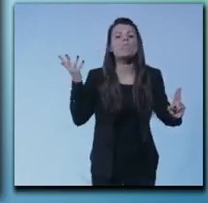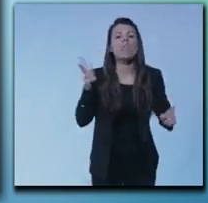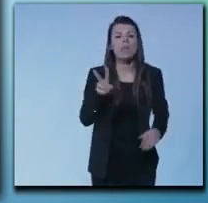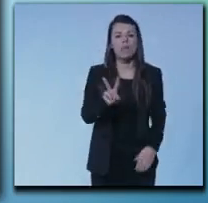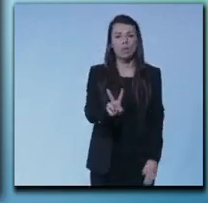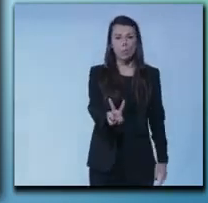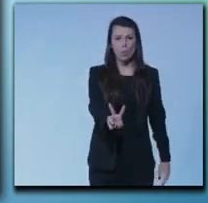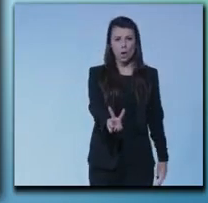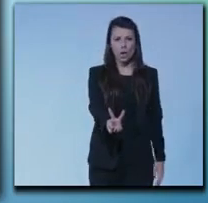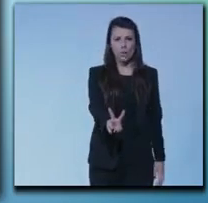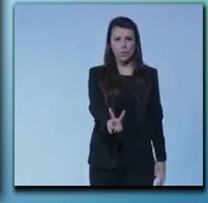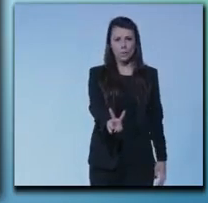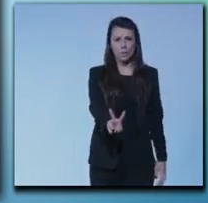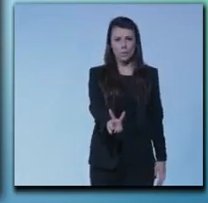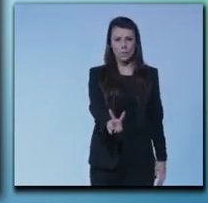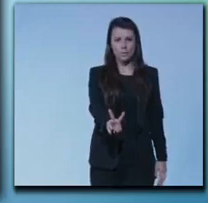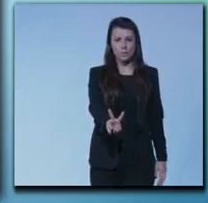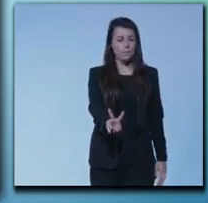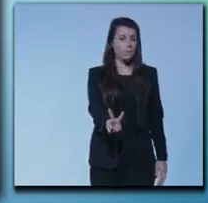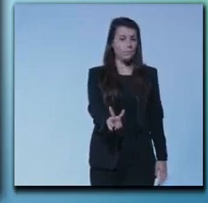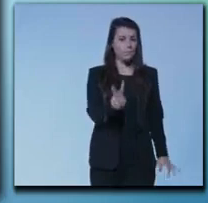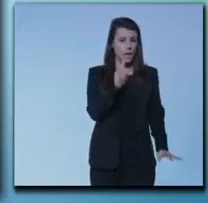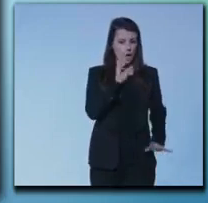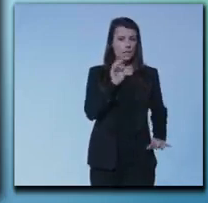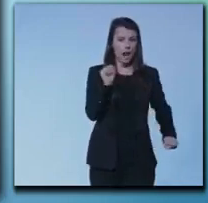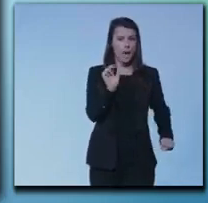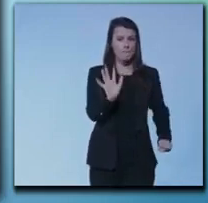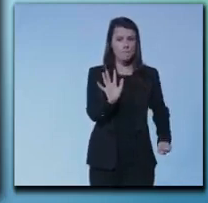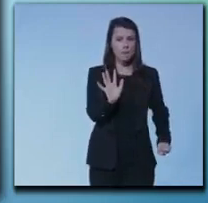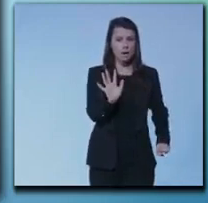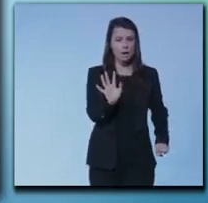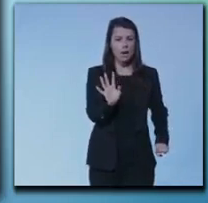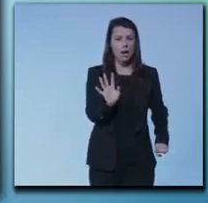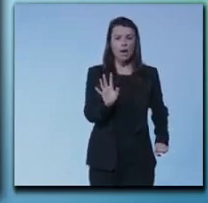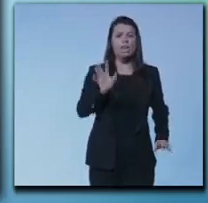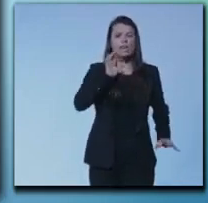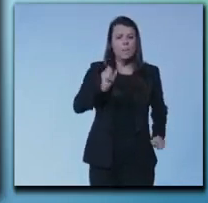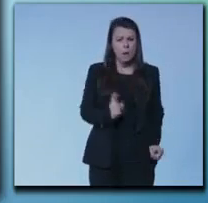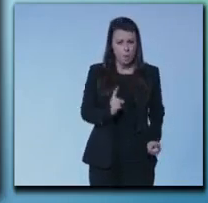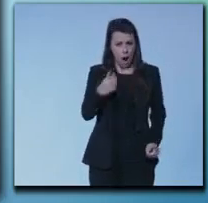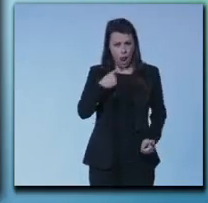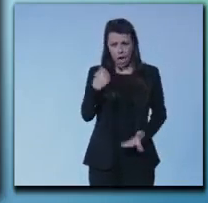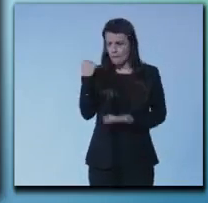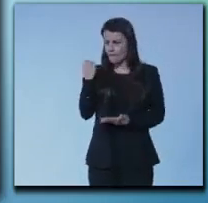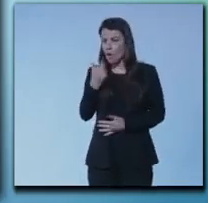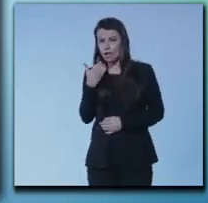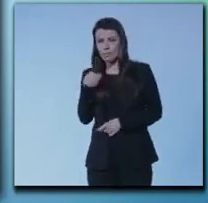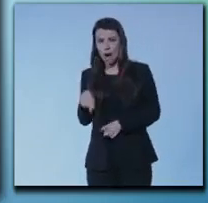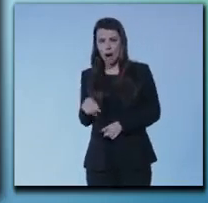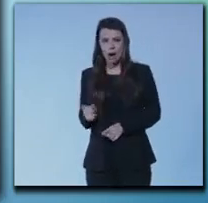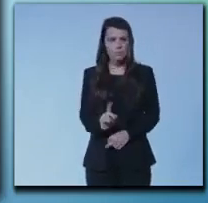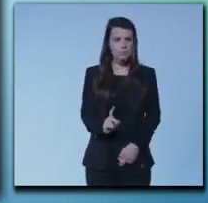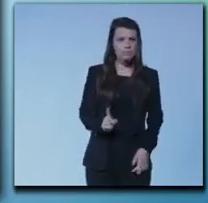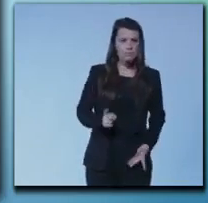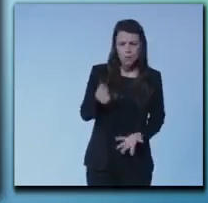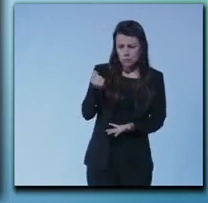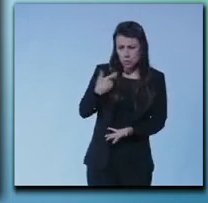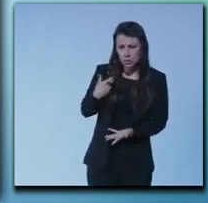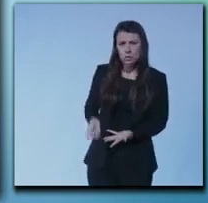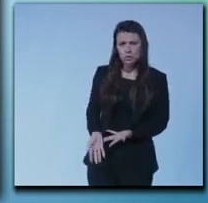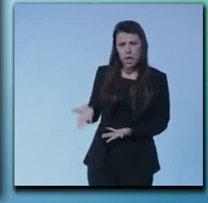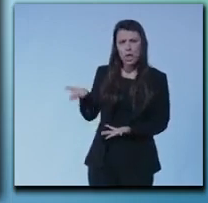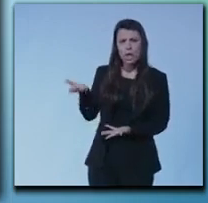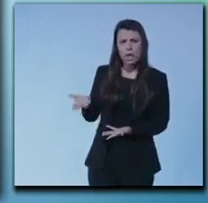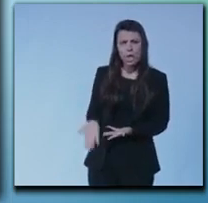due il dramma spesso e volentieri non è la mancanza di fondi anzi i fondi ci sono